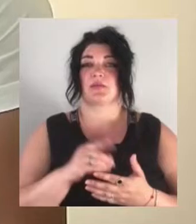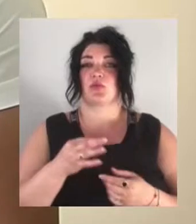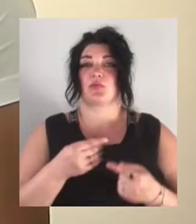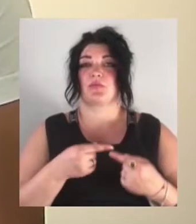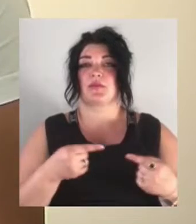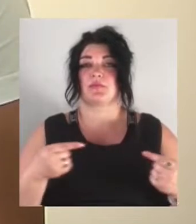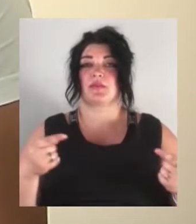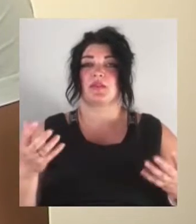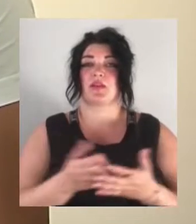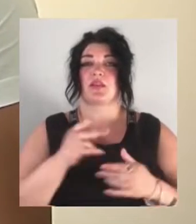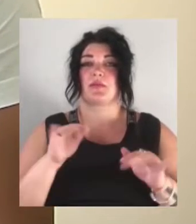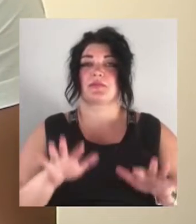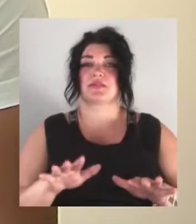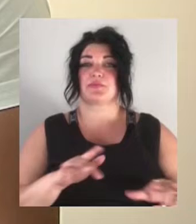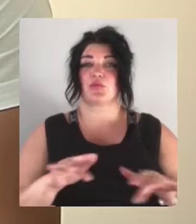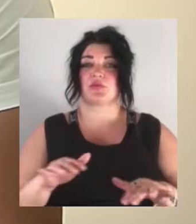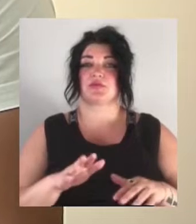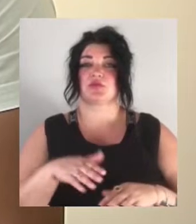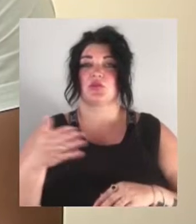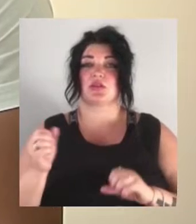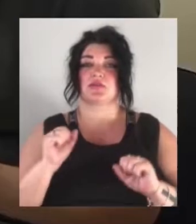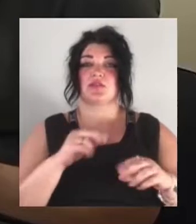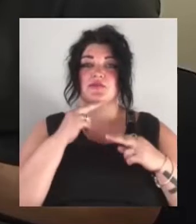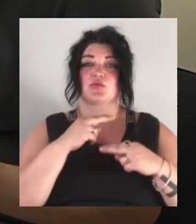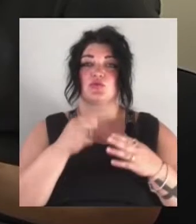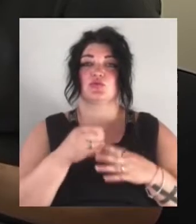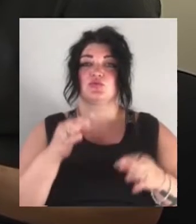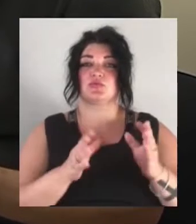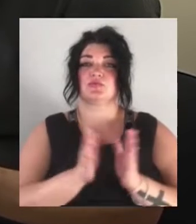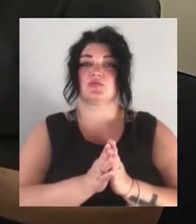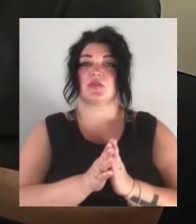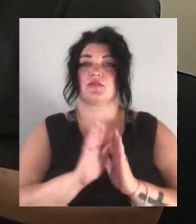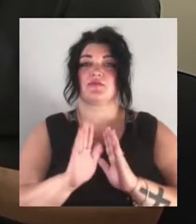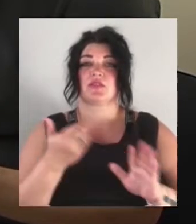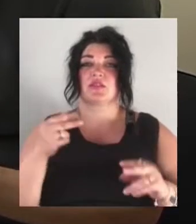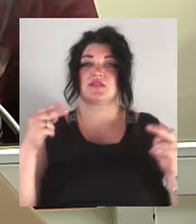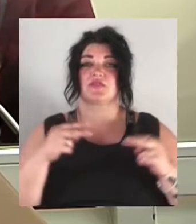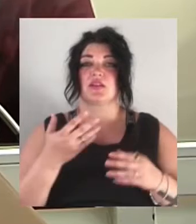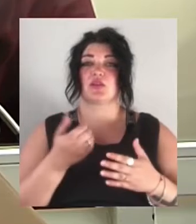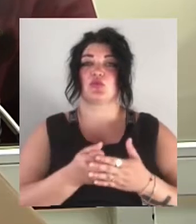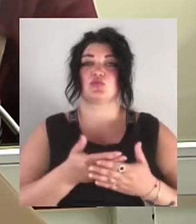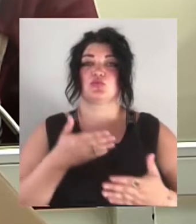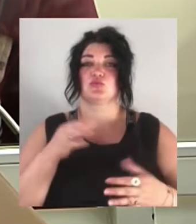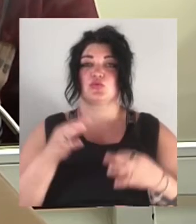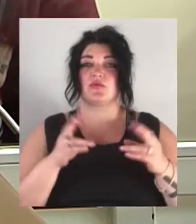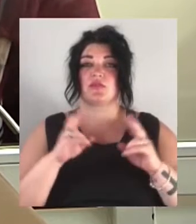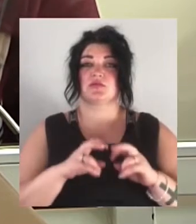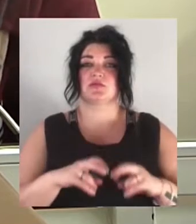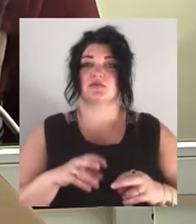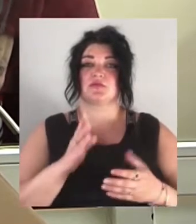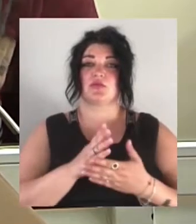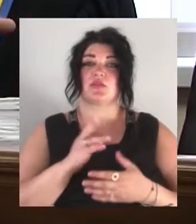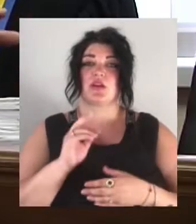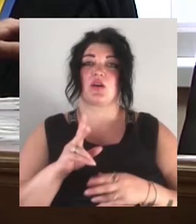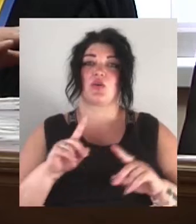події. Тоді ж торна захисту звернулася до суддів з проханням викликати надопит свідка, який у досудовому розслідуванні проходив як організатор